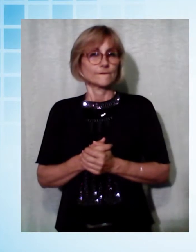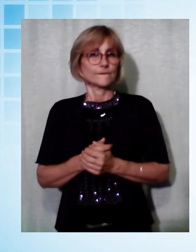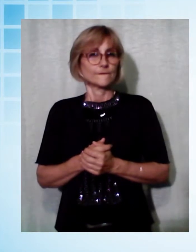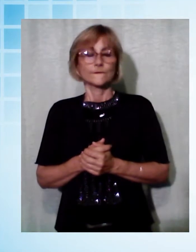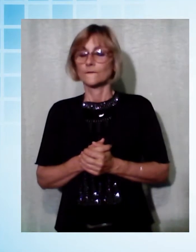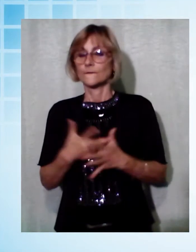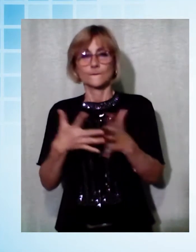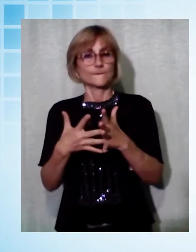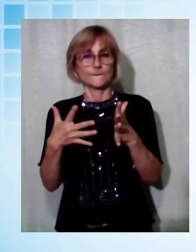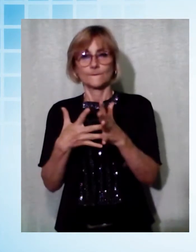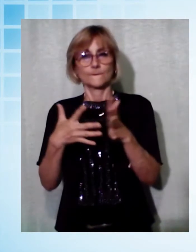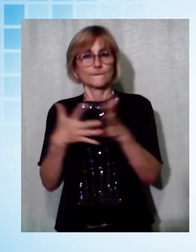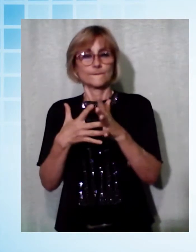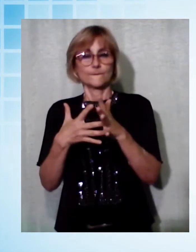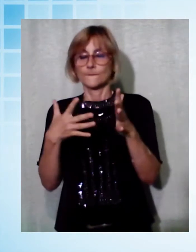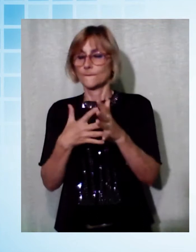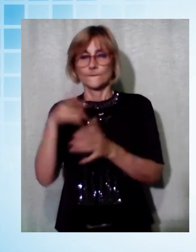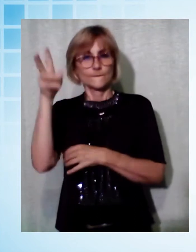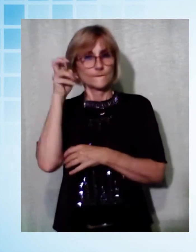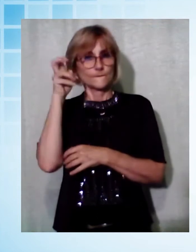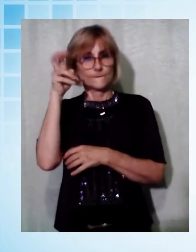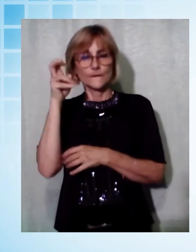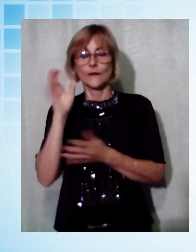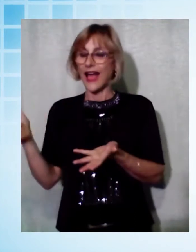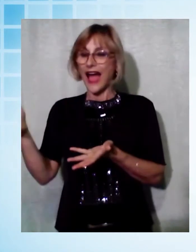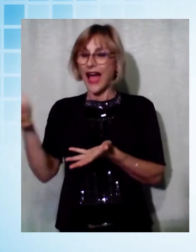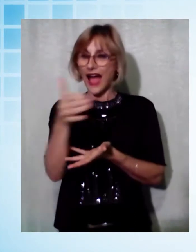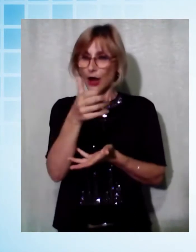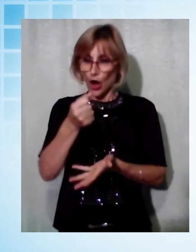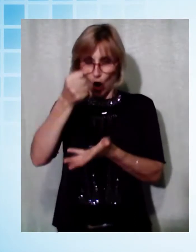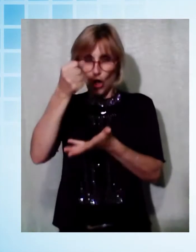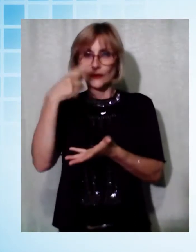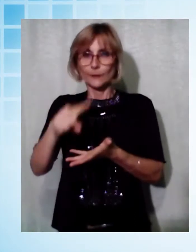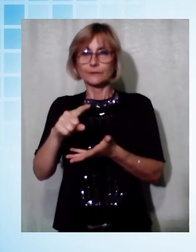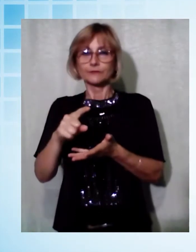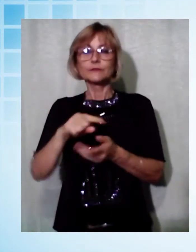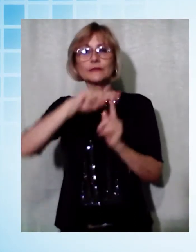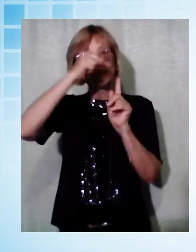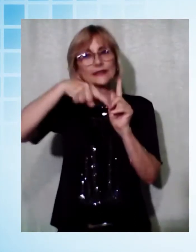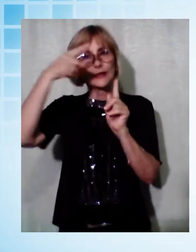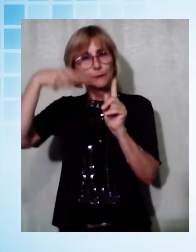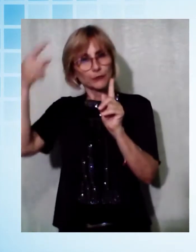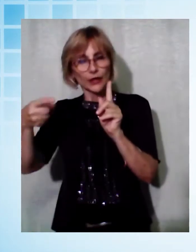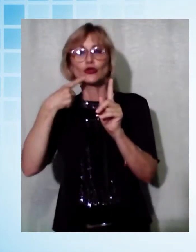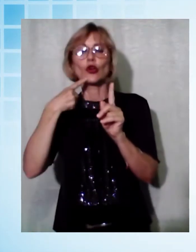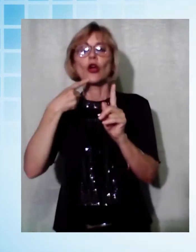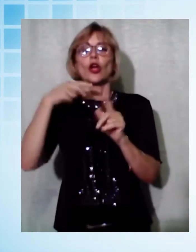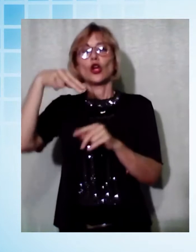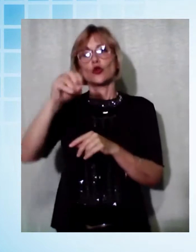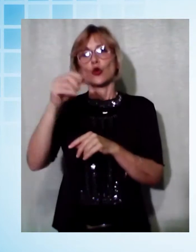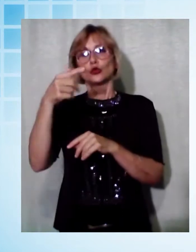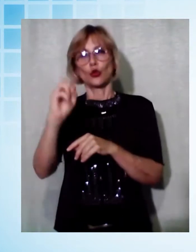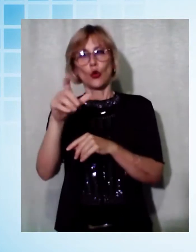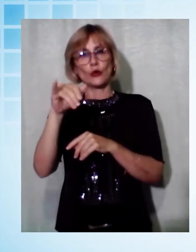restauro del tempietto del Nottolini. Prende il via il crowdfunding abbraccia l'acquedotto del